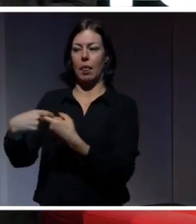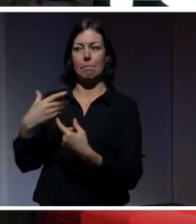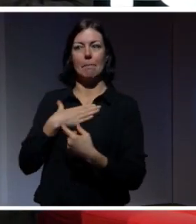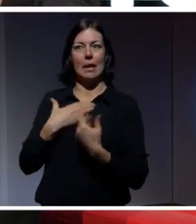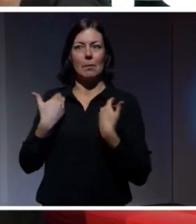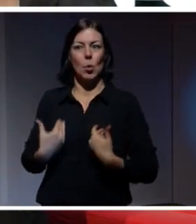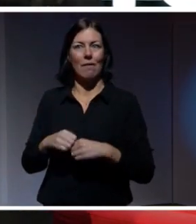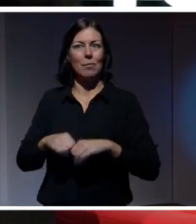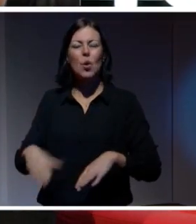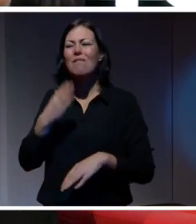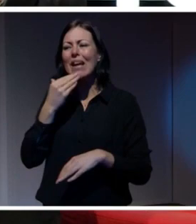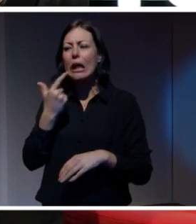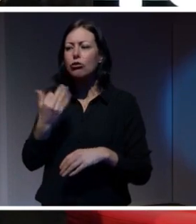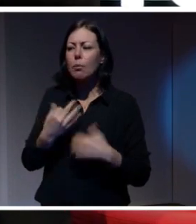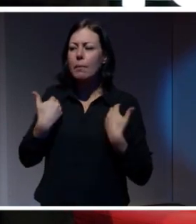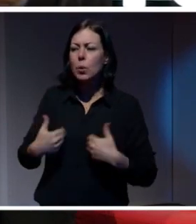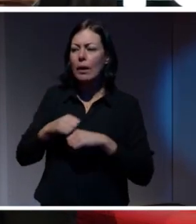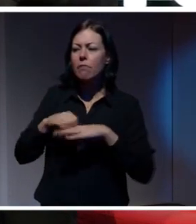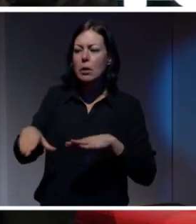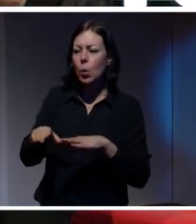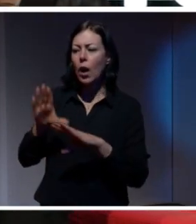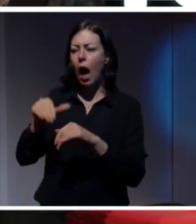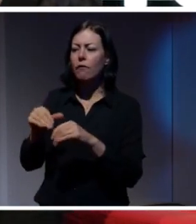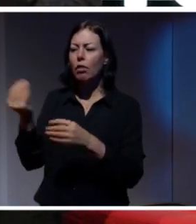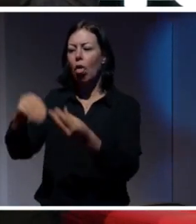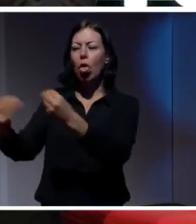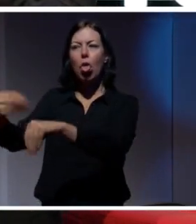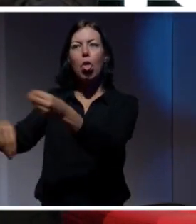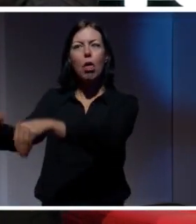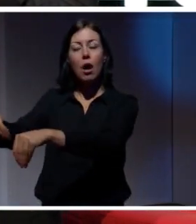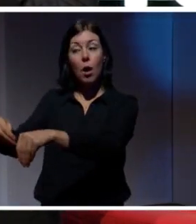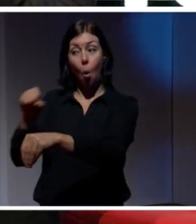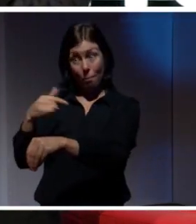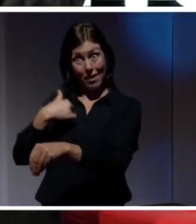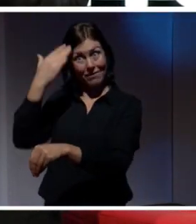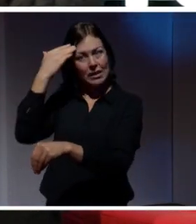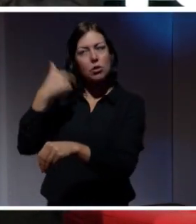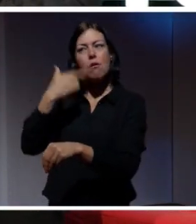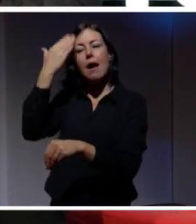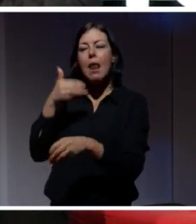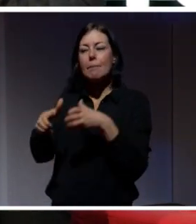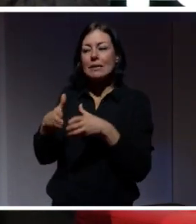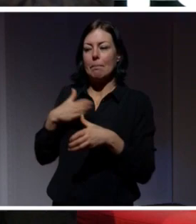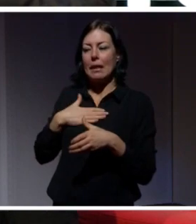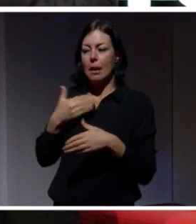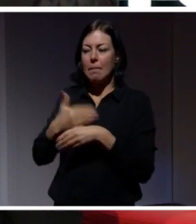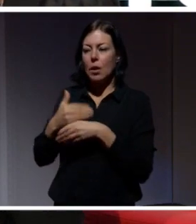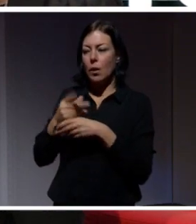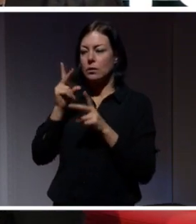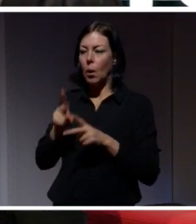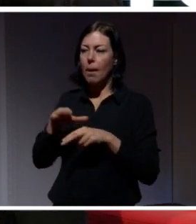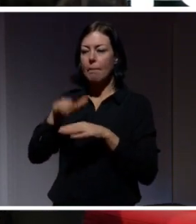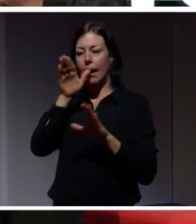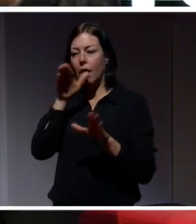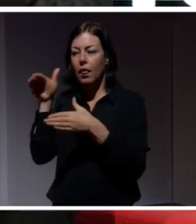Vilken personlig information är det som har gått in i det? Om jag visste det, då kanske jag också skulle kunna anpassa mitt beteende på ett sätt som tilltalar mig mer. Och som